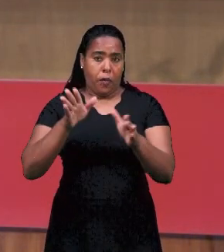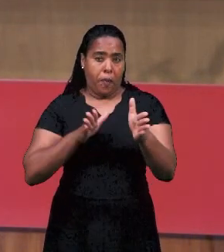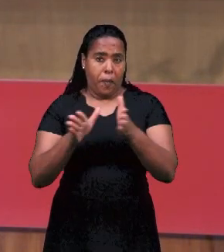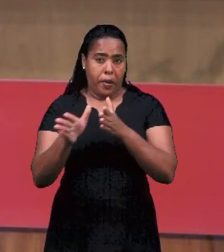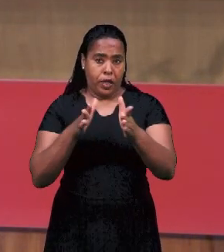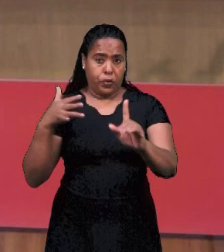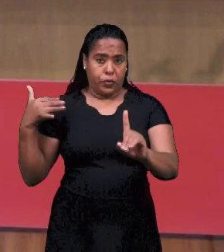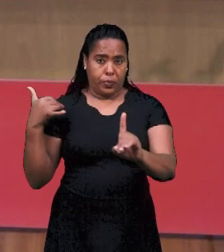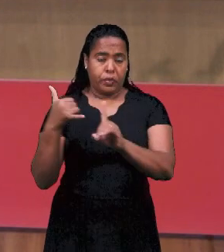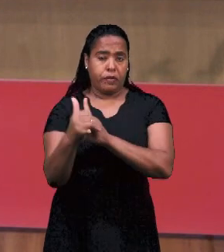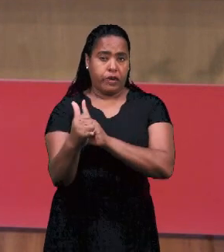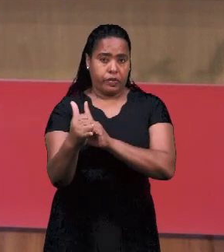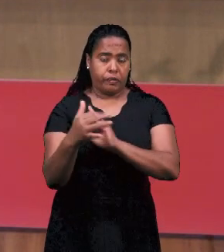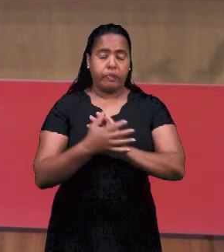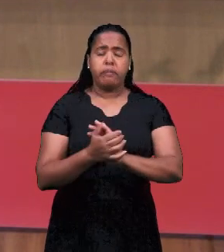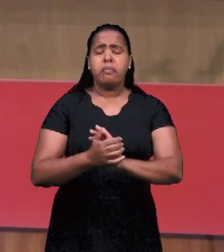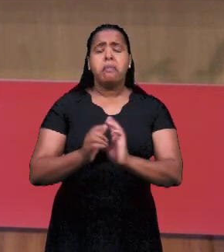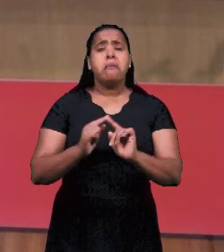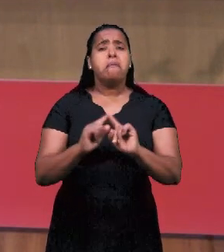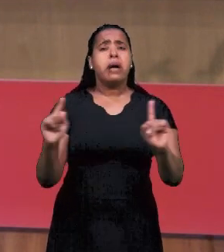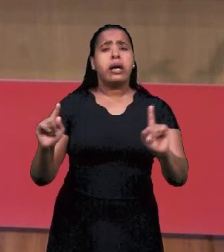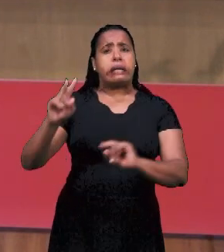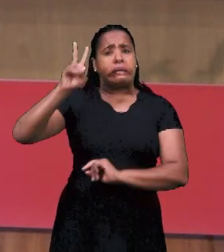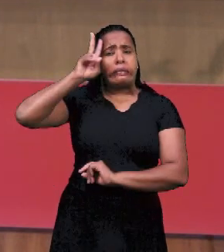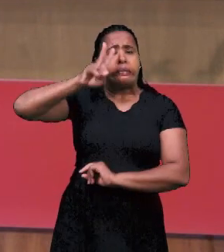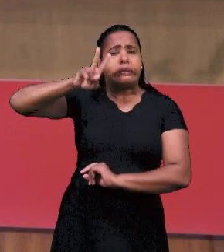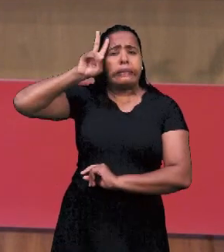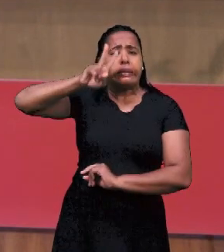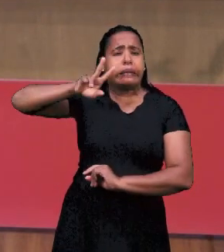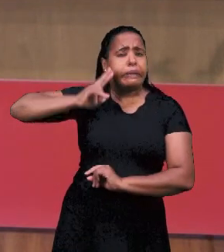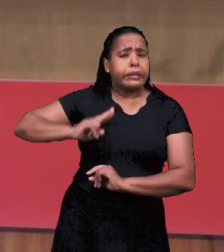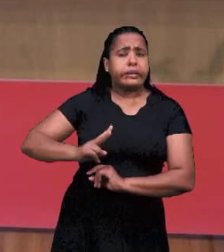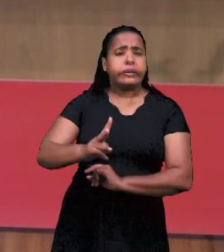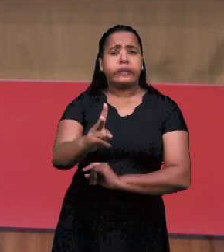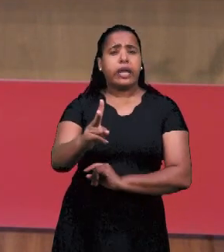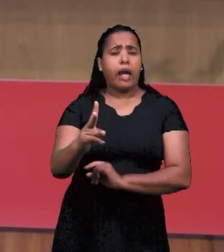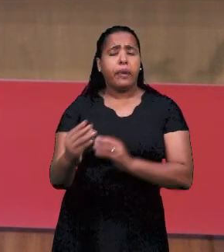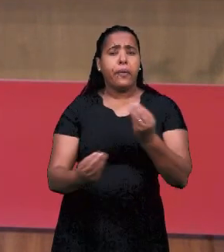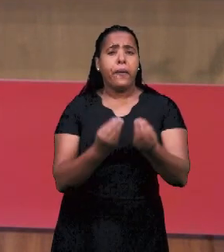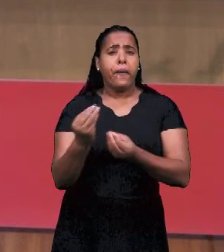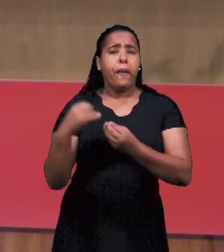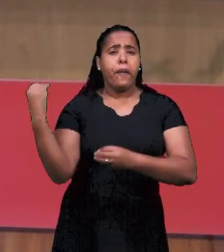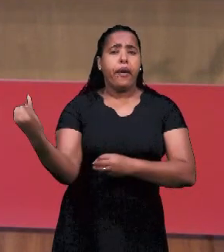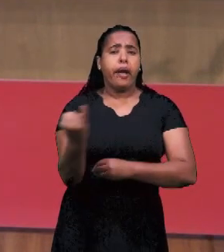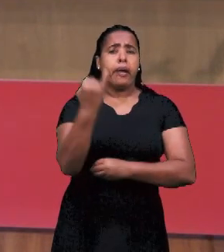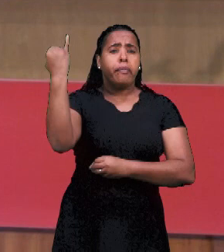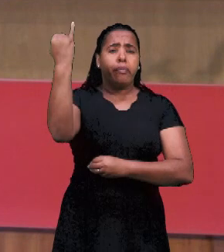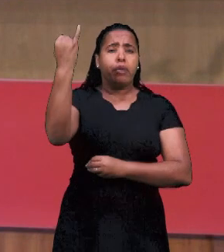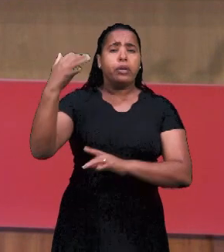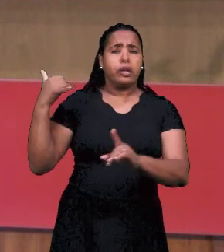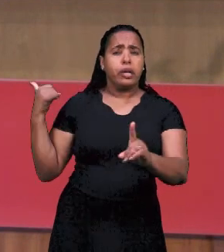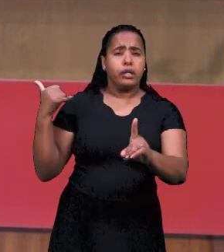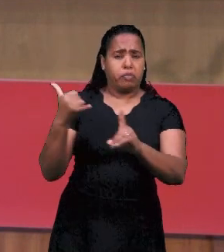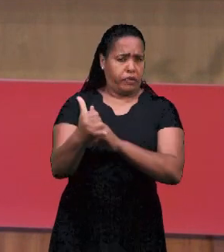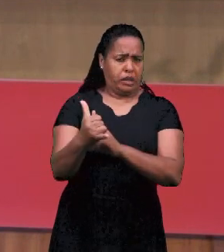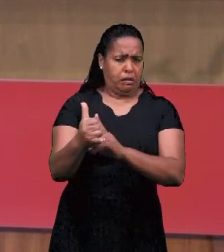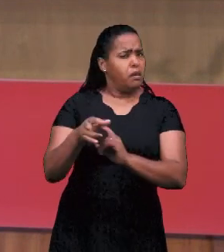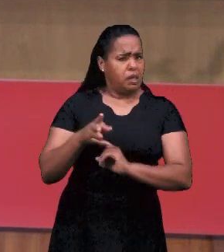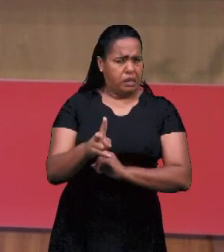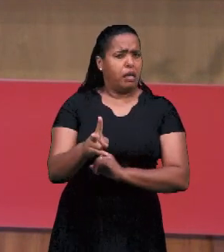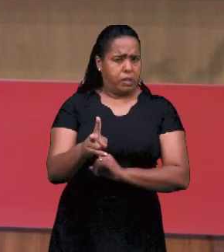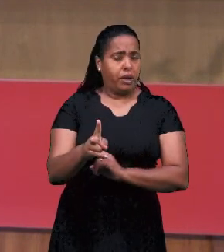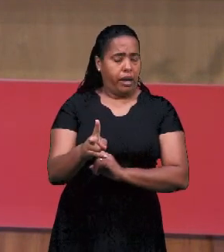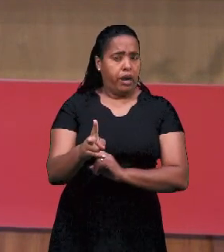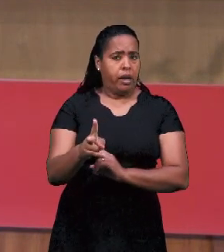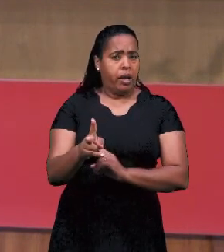пророческий момент. И всегда напоминаем, что пророчество, оно